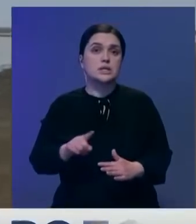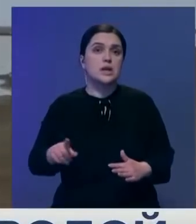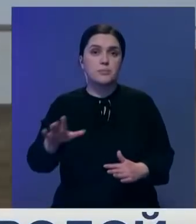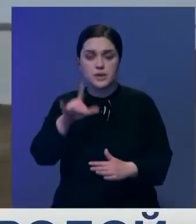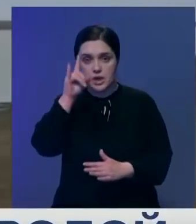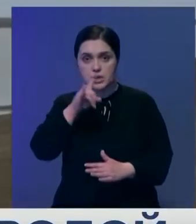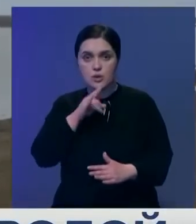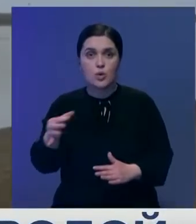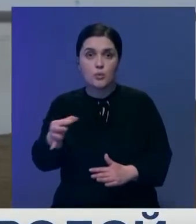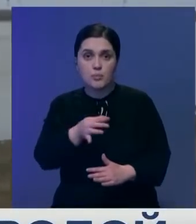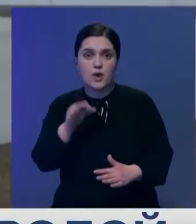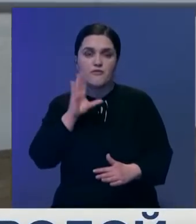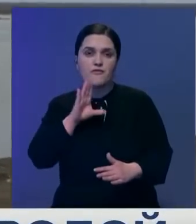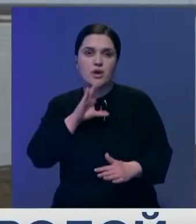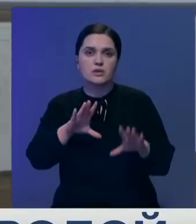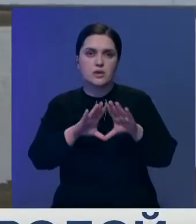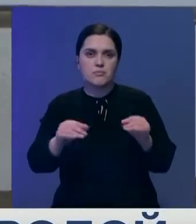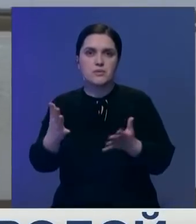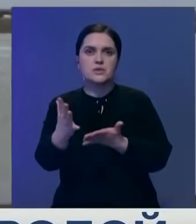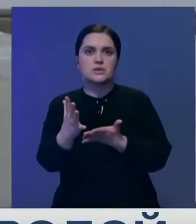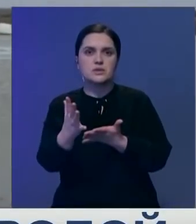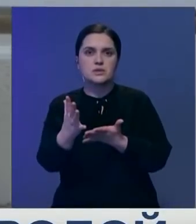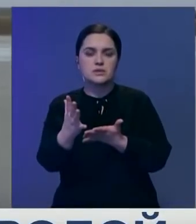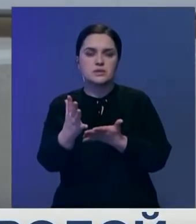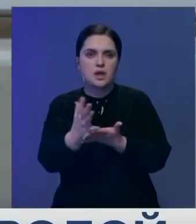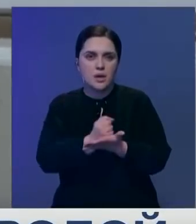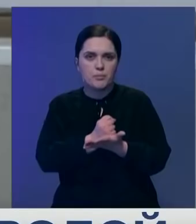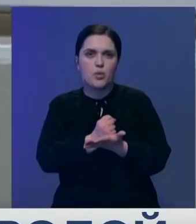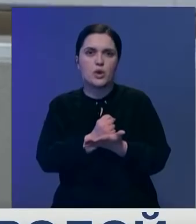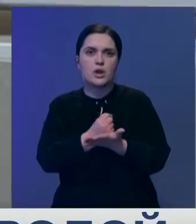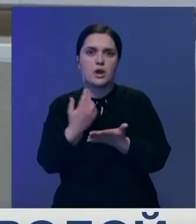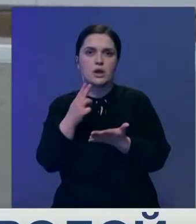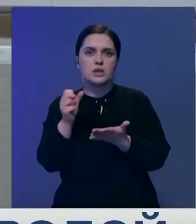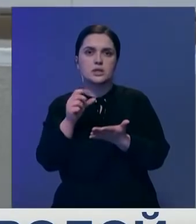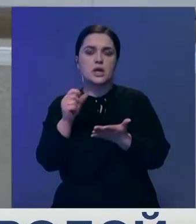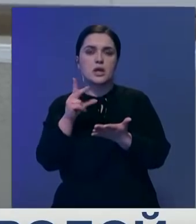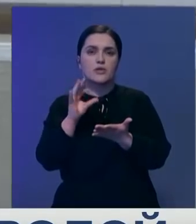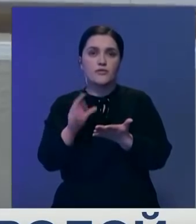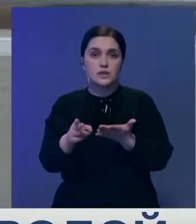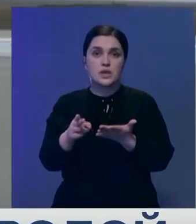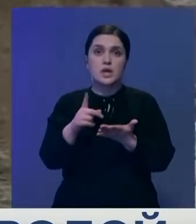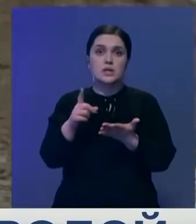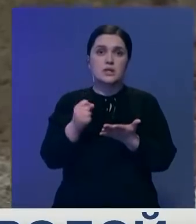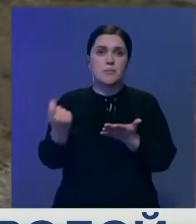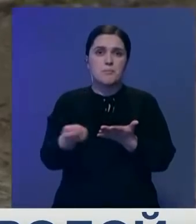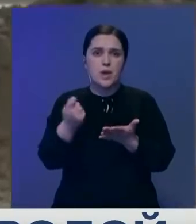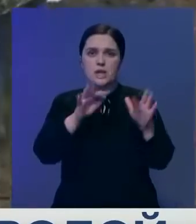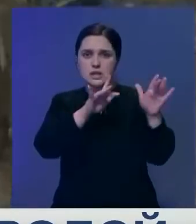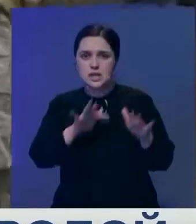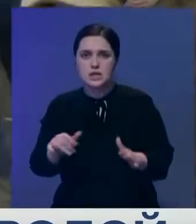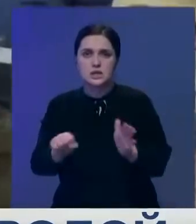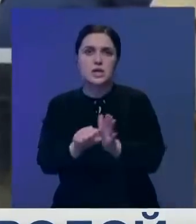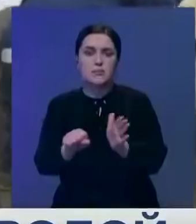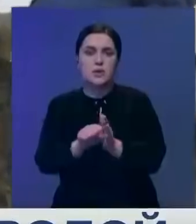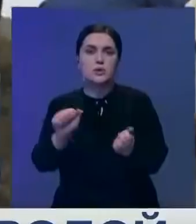-Казахстанской области талыми водами заполнились пруды в Касталавском районе. В последние годы из-за малоснежной зимы и засухи